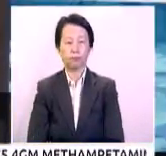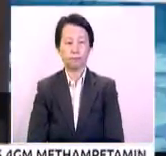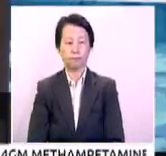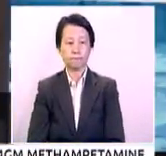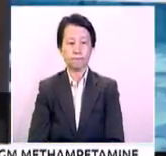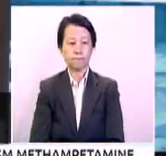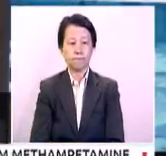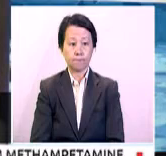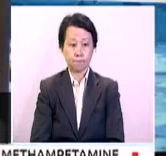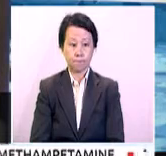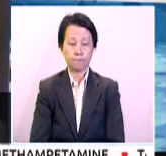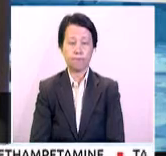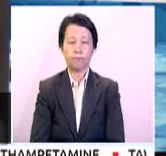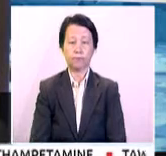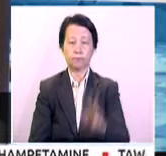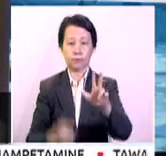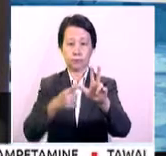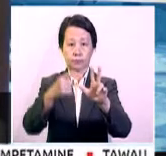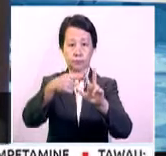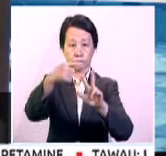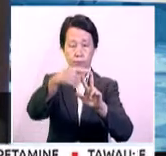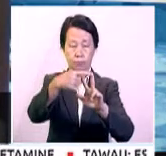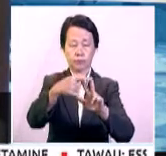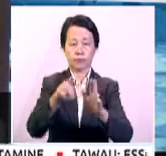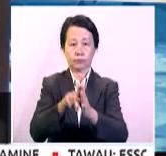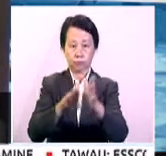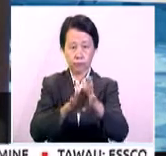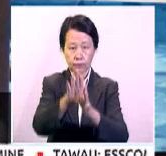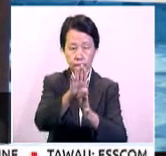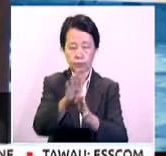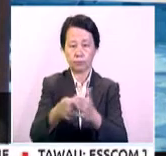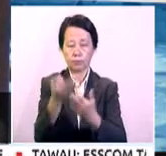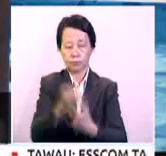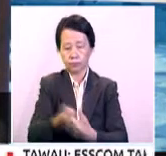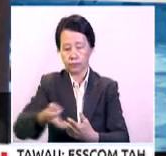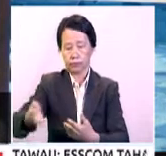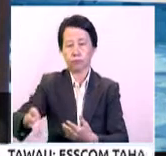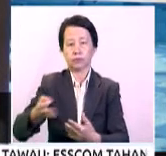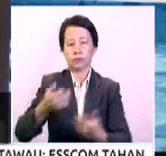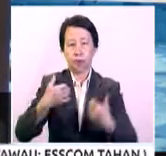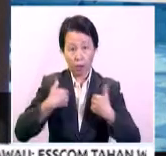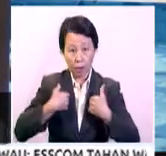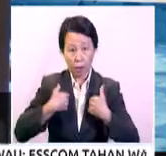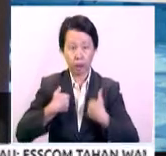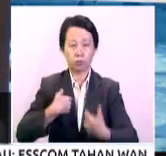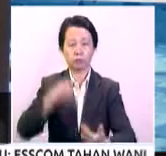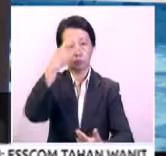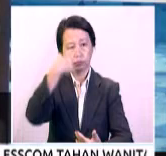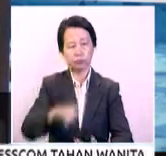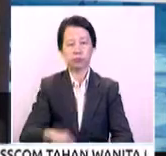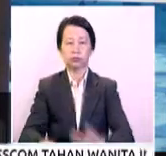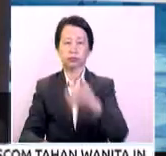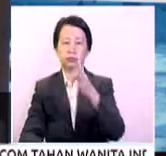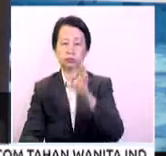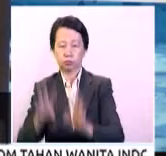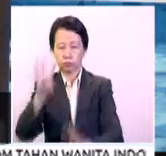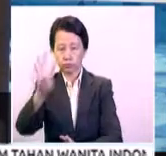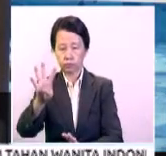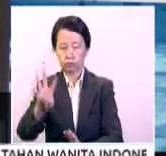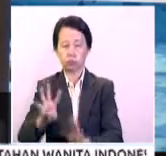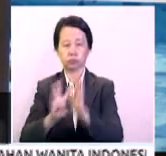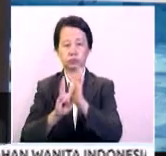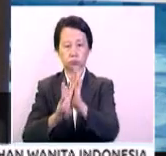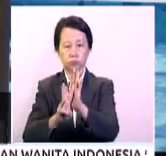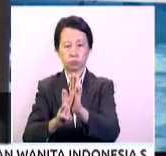3 ruang pembangunan dan kemudahan infrastruktur yang ada 4 bahagian perwakilan